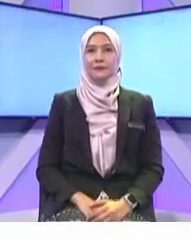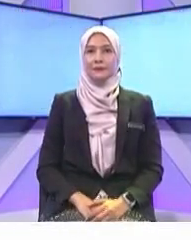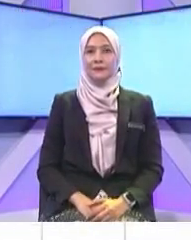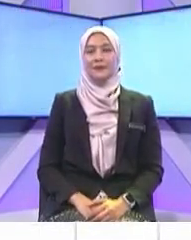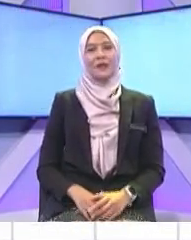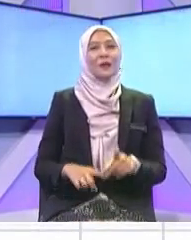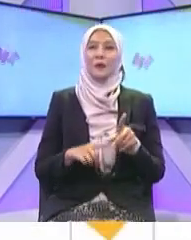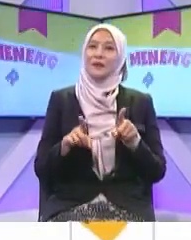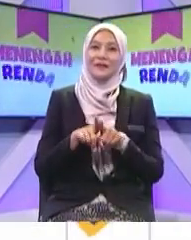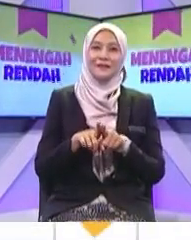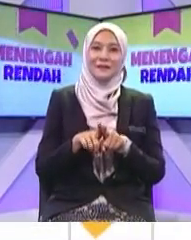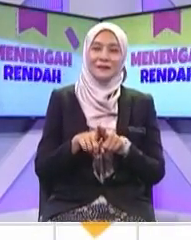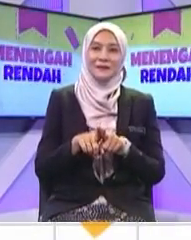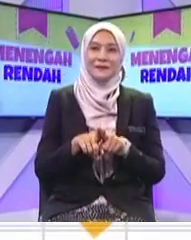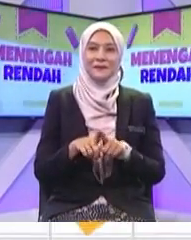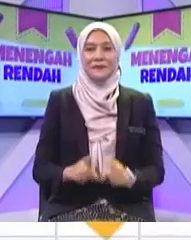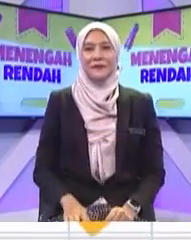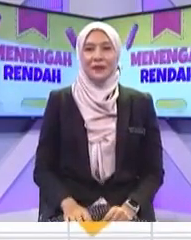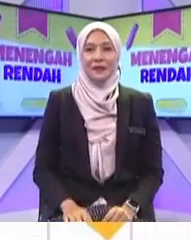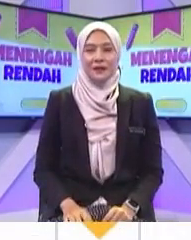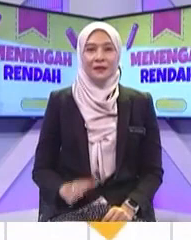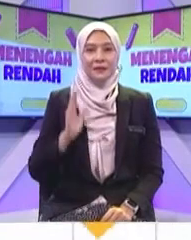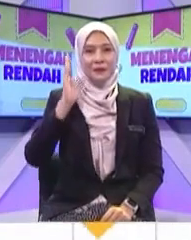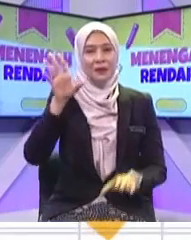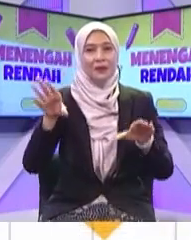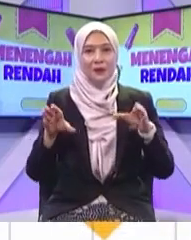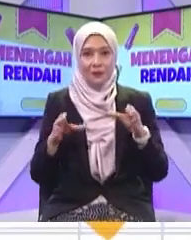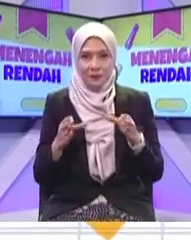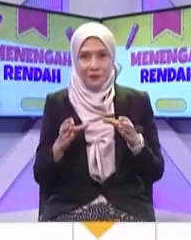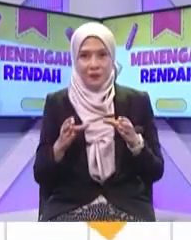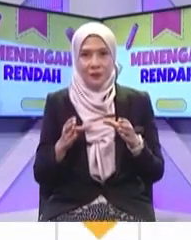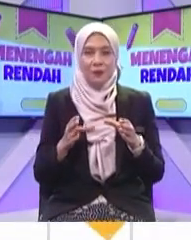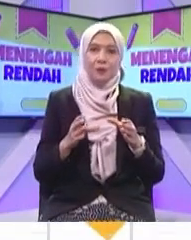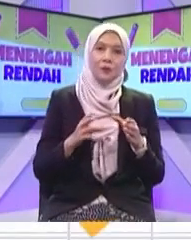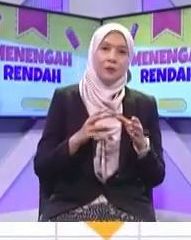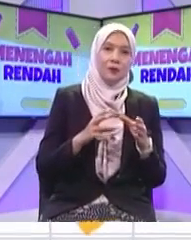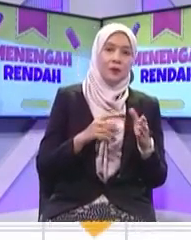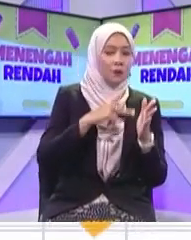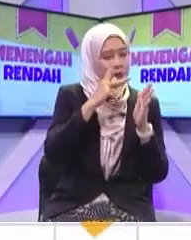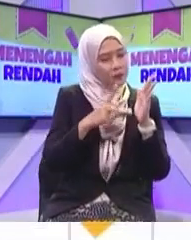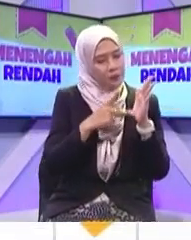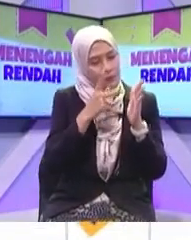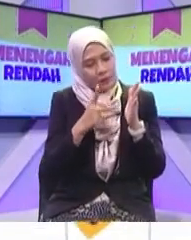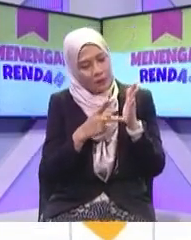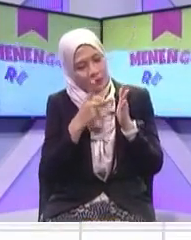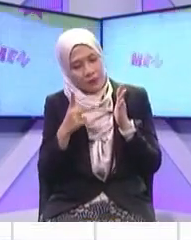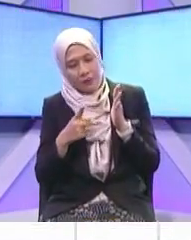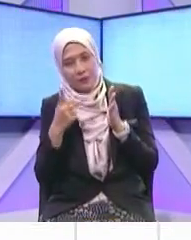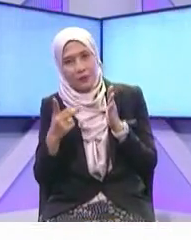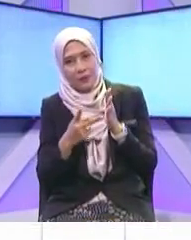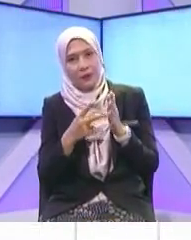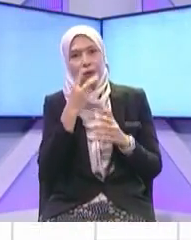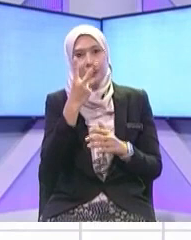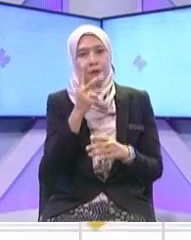sama juga sama juga ok maksudnya akan buat kepastian dulu cikgu kesaring dulu kita nak bagi Fahim